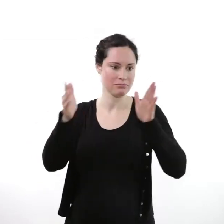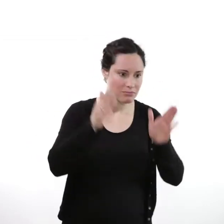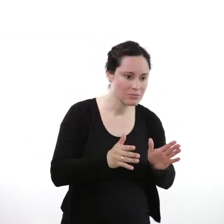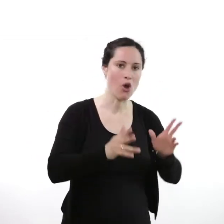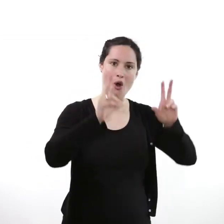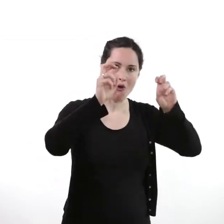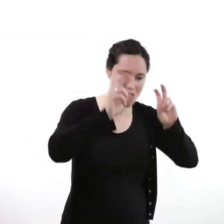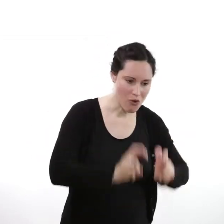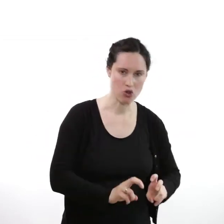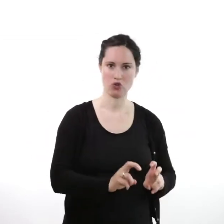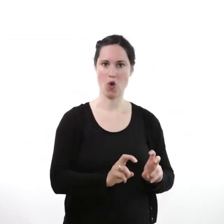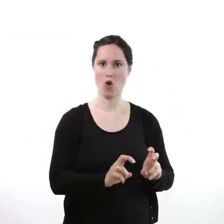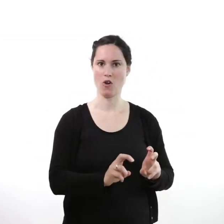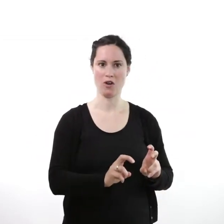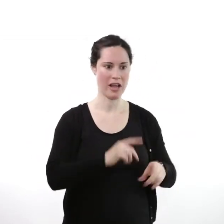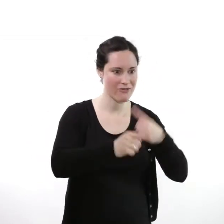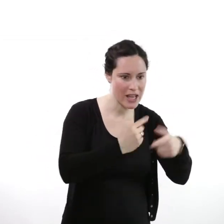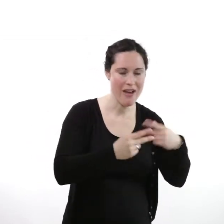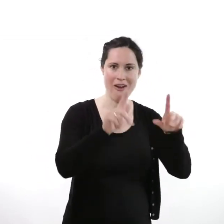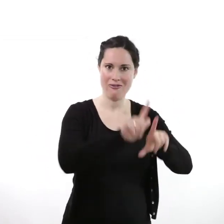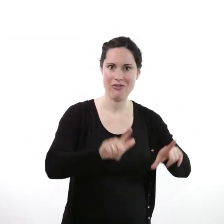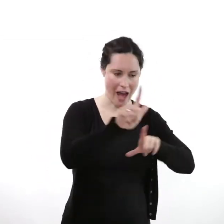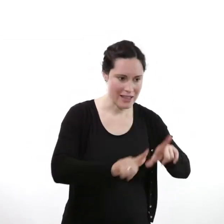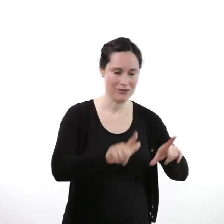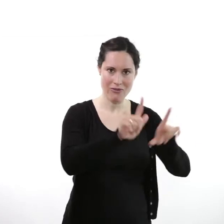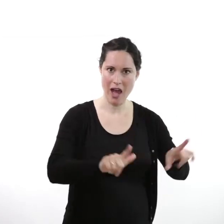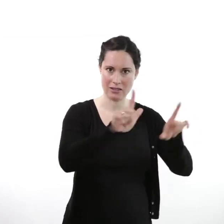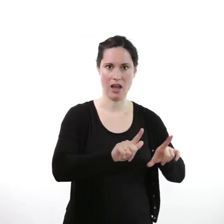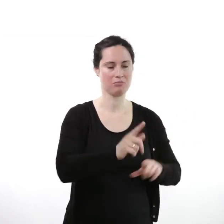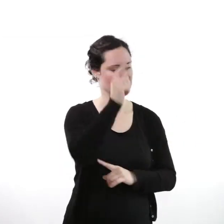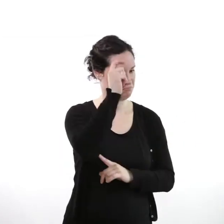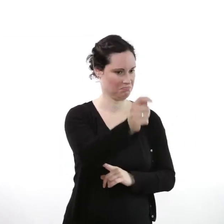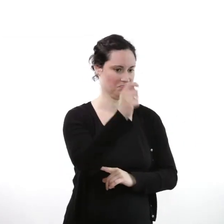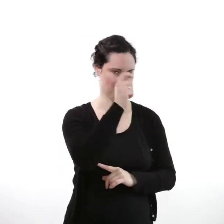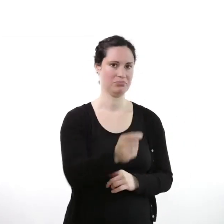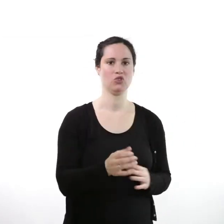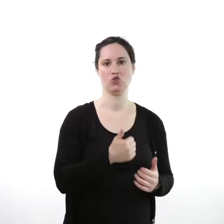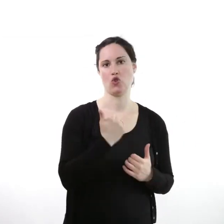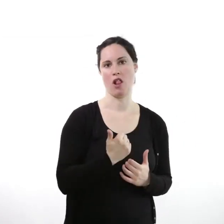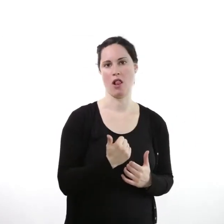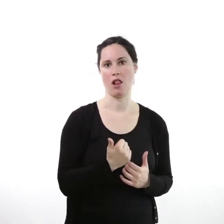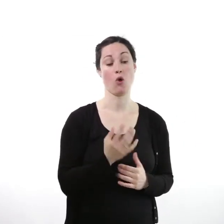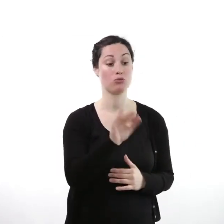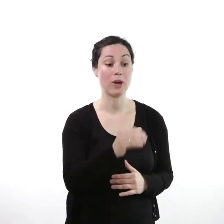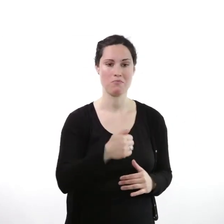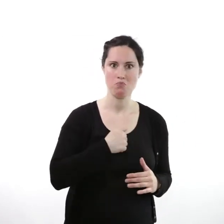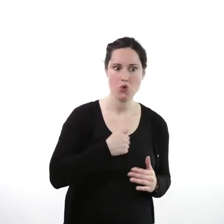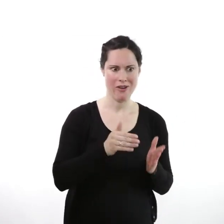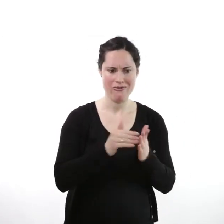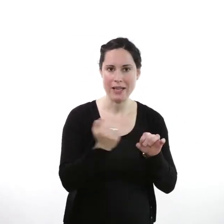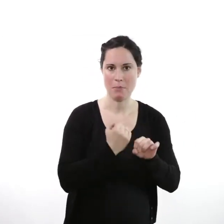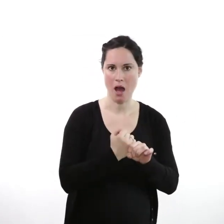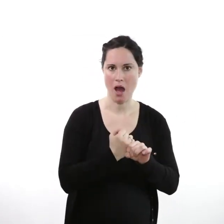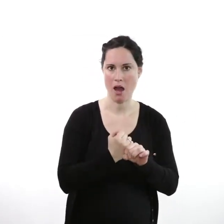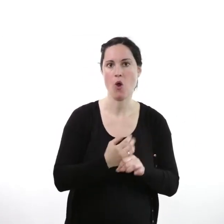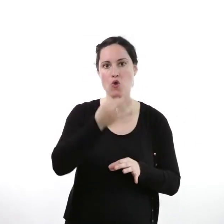verbringen, dass Sie Ihre Zeit einsetzen, um zu forschen und zu entwickeln. Das ist aller Ehren wert. Und ich habe Ihnen auch Mut gemacht,